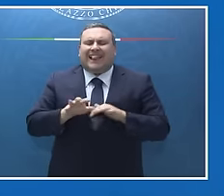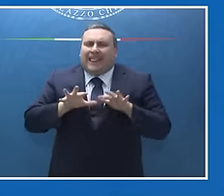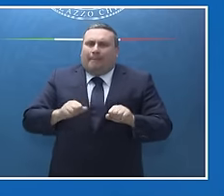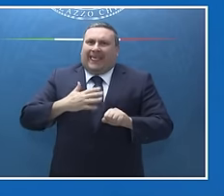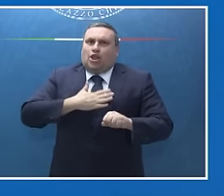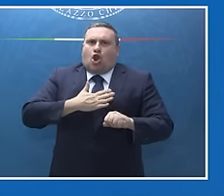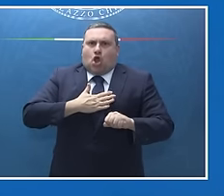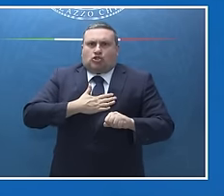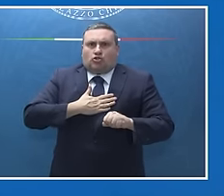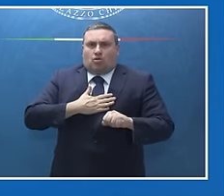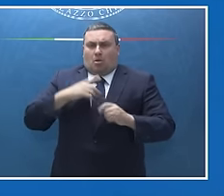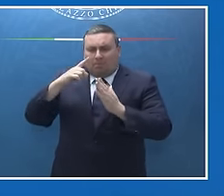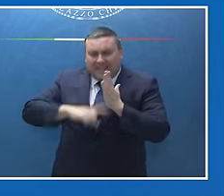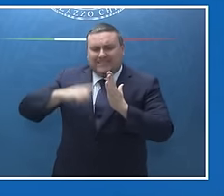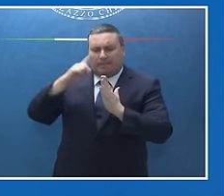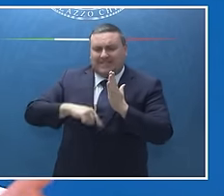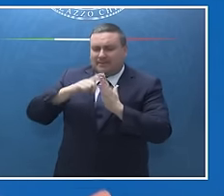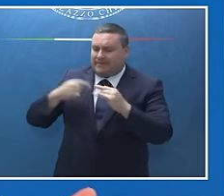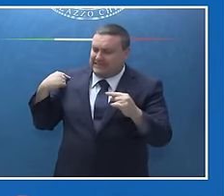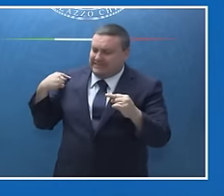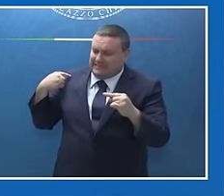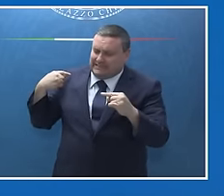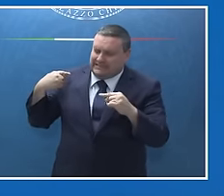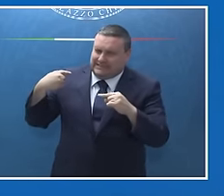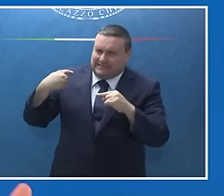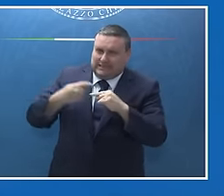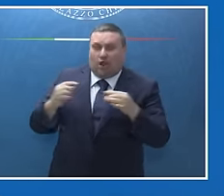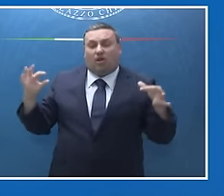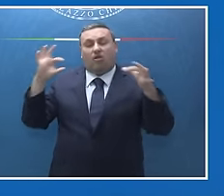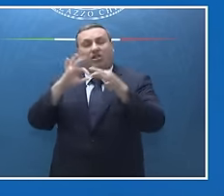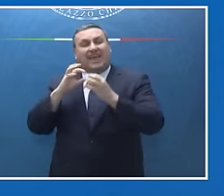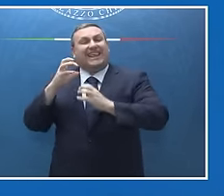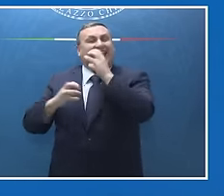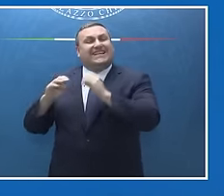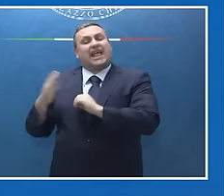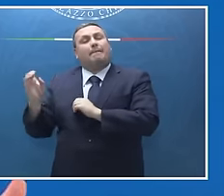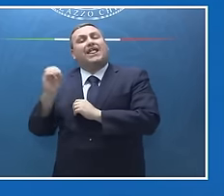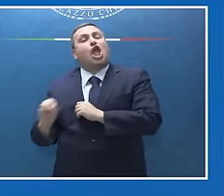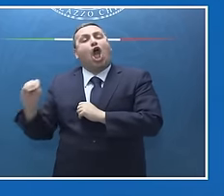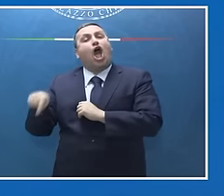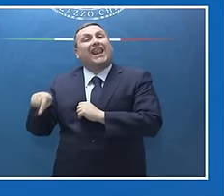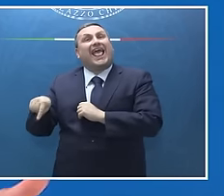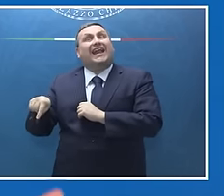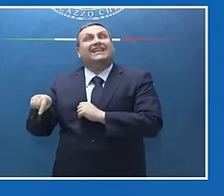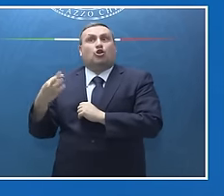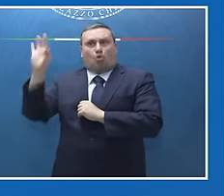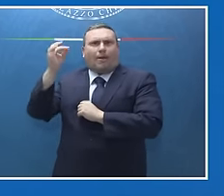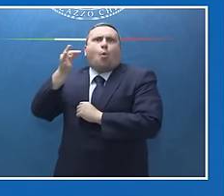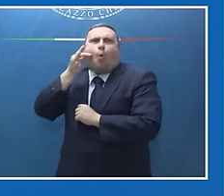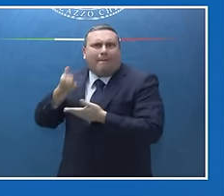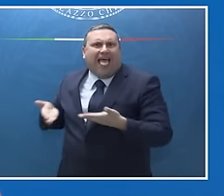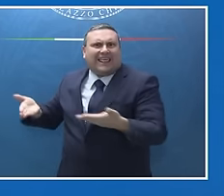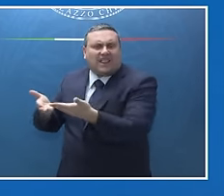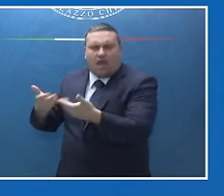in questi mesi rispetto alla crisi medio orientale, particolarmente sul fronte umanitario. Voglio ribadirlo perché è un impegno